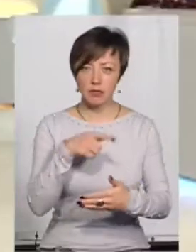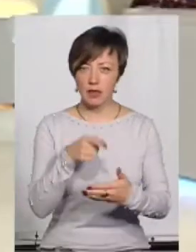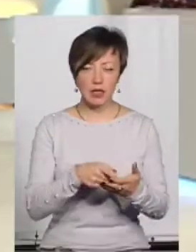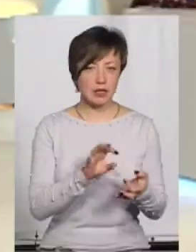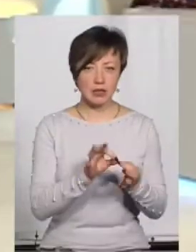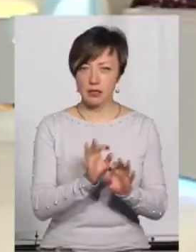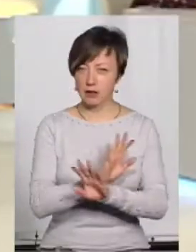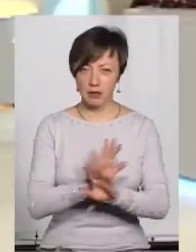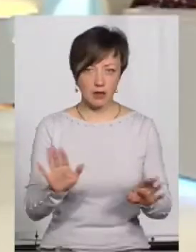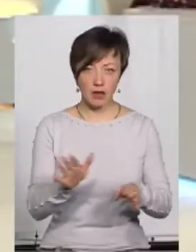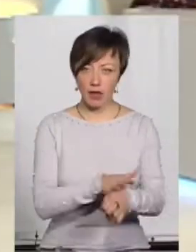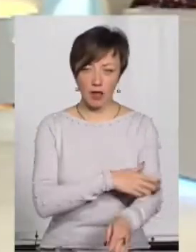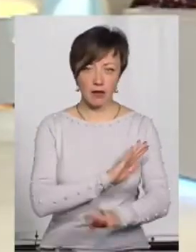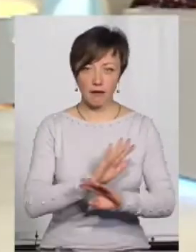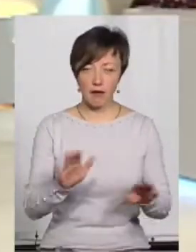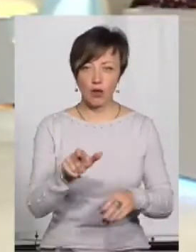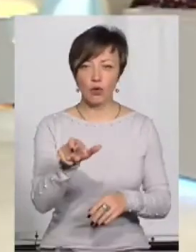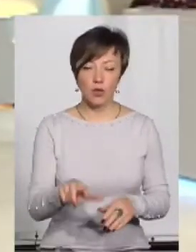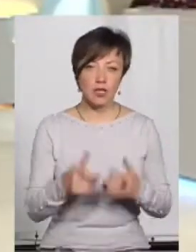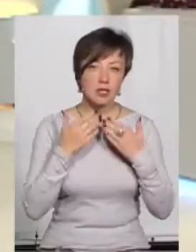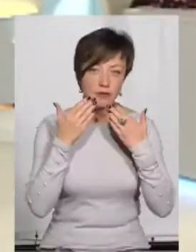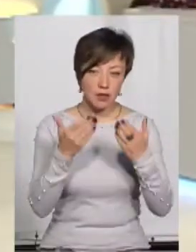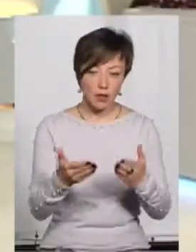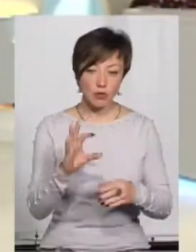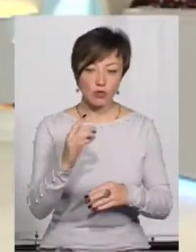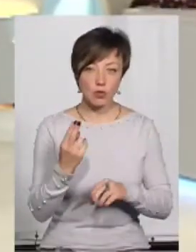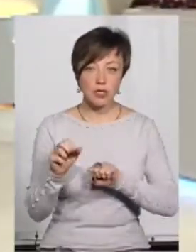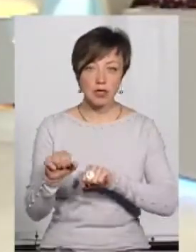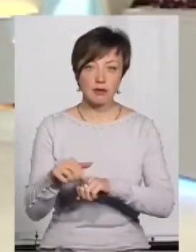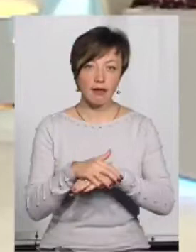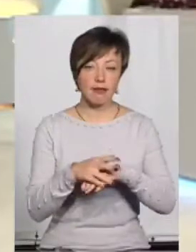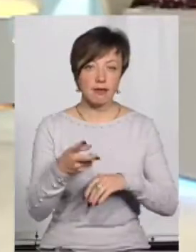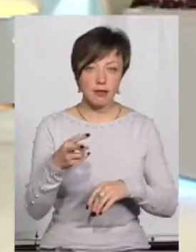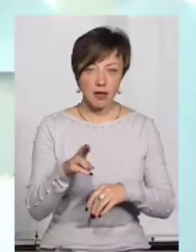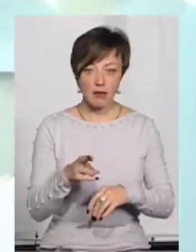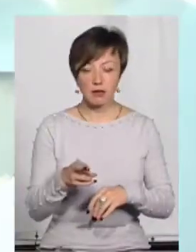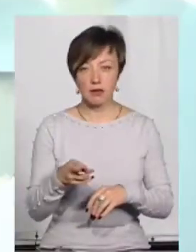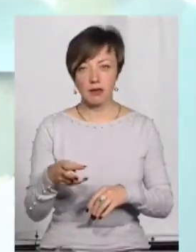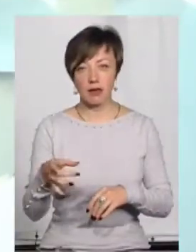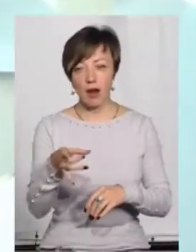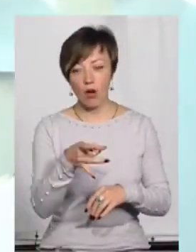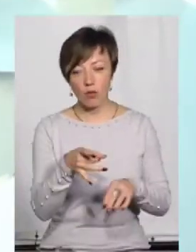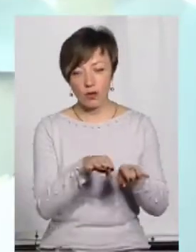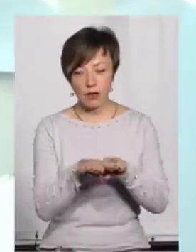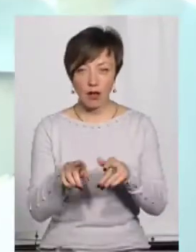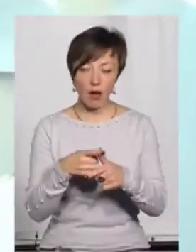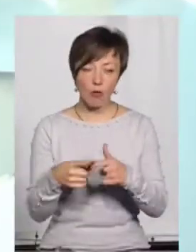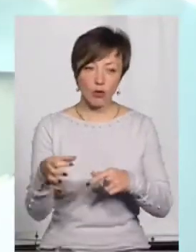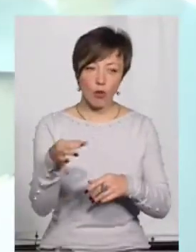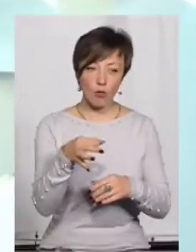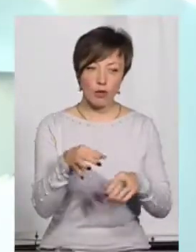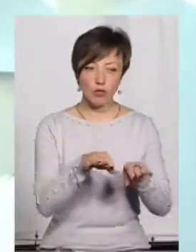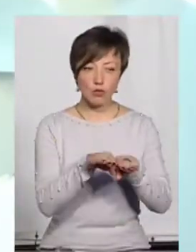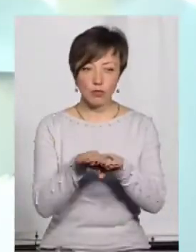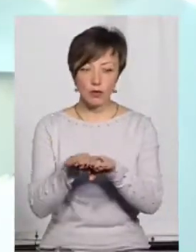не складний і не тривалий. Людина звертається до органів соціального захисту населення на районному рівні або на обласному